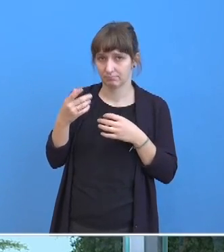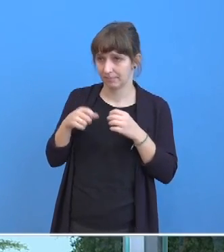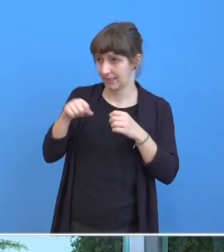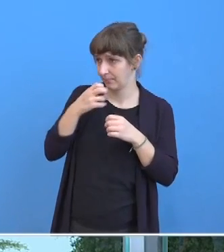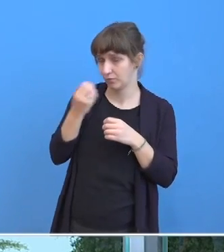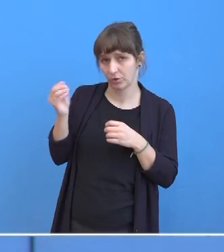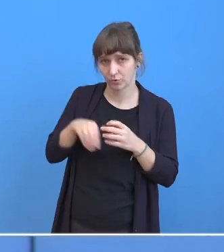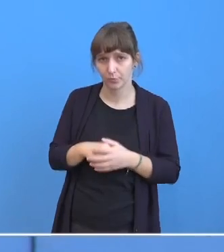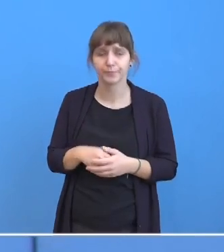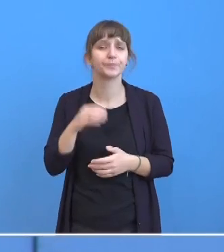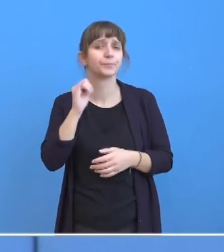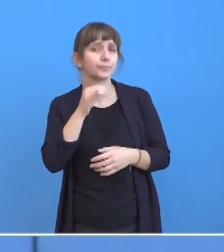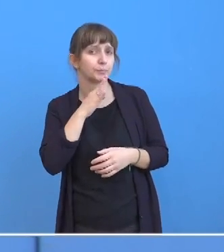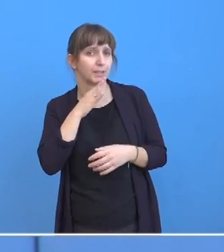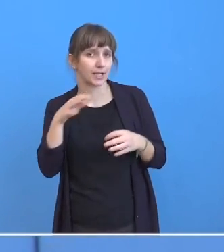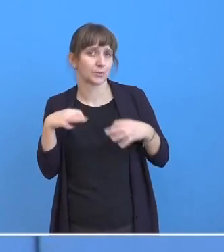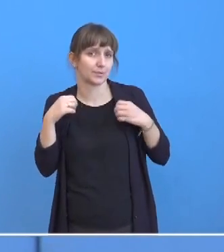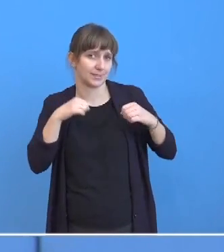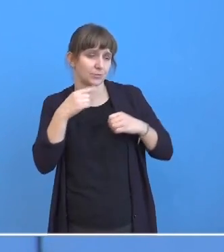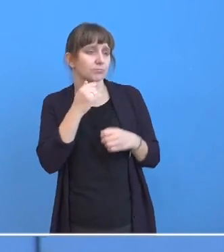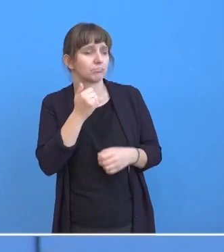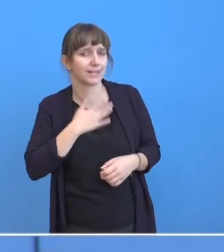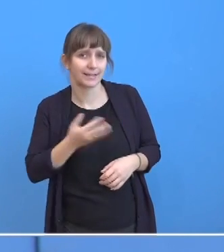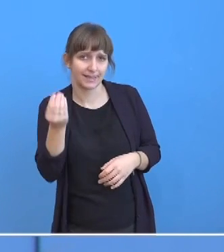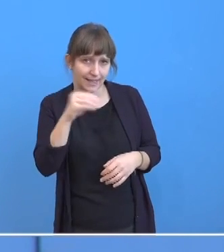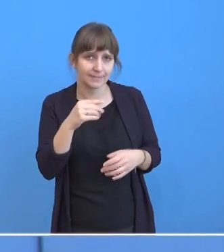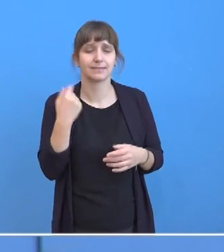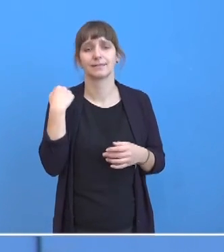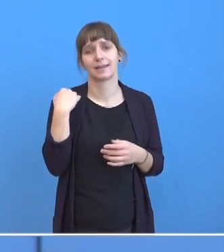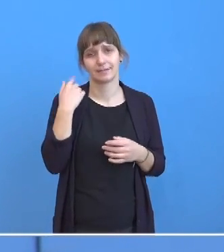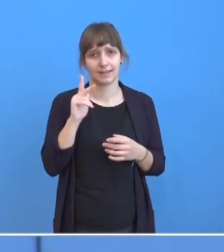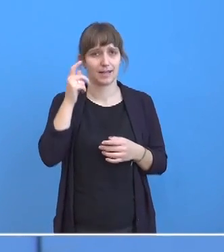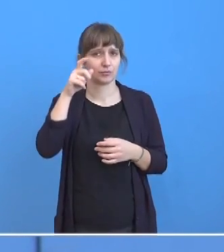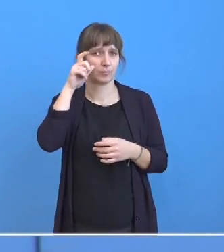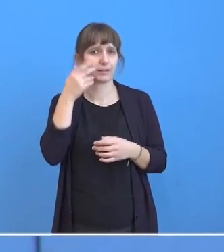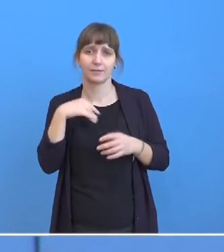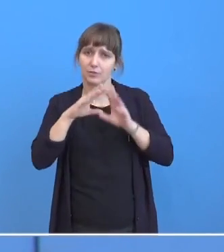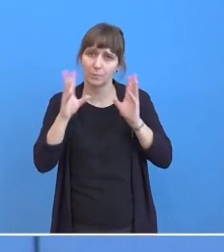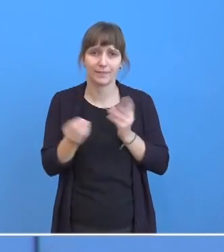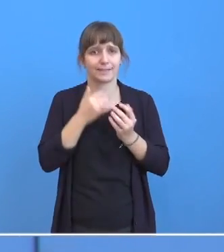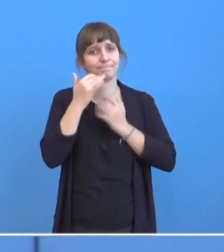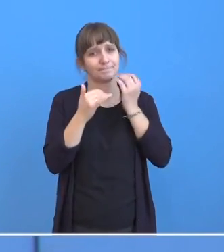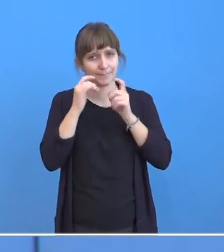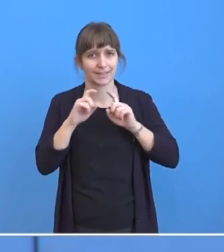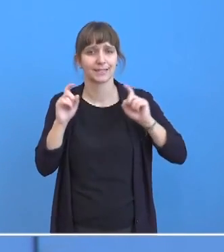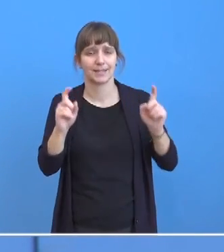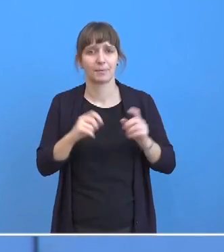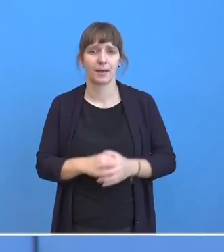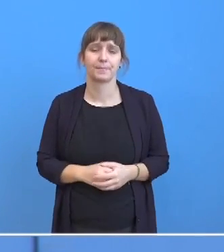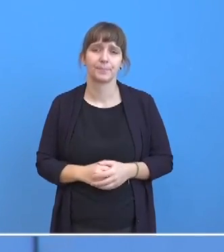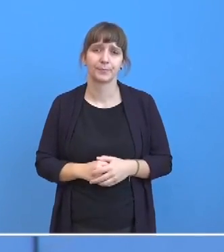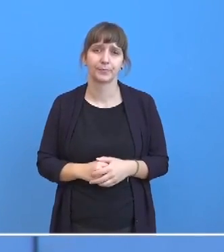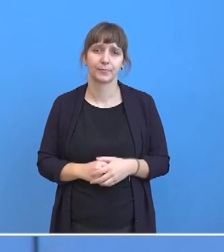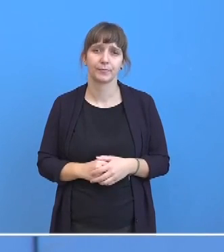Ja, ich kann das vielleicht ergänzen. Herr Spahn hat sich ja gestern umfassend dazu auch geäußert, hat nochmal